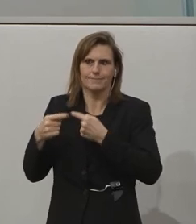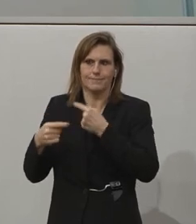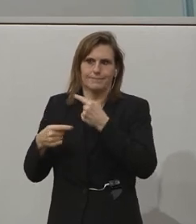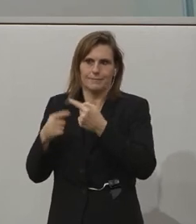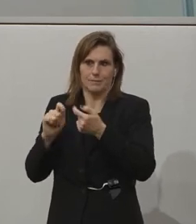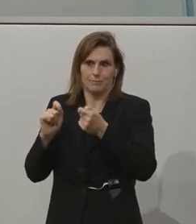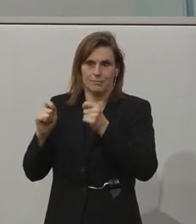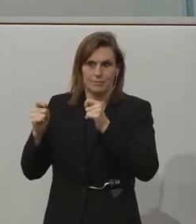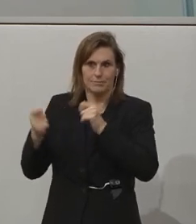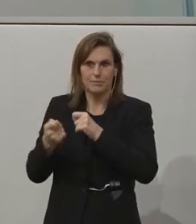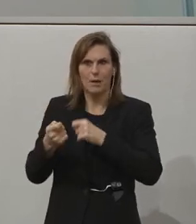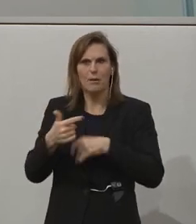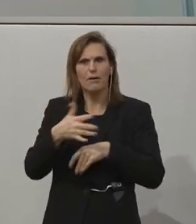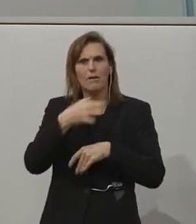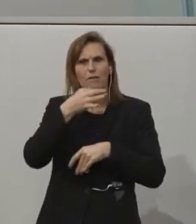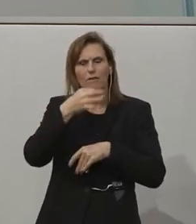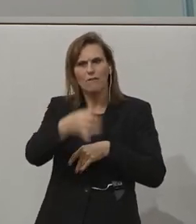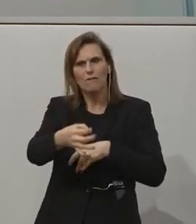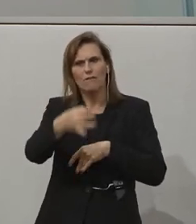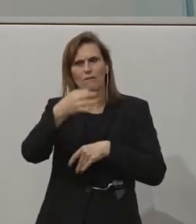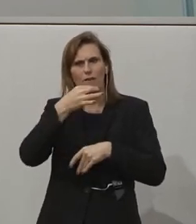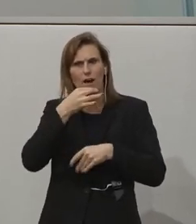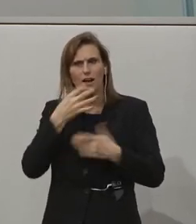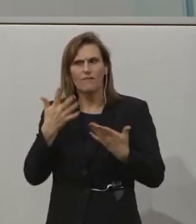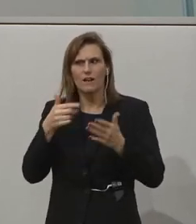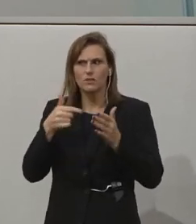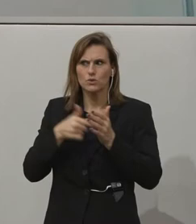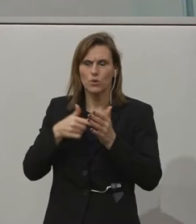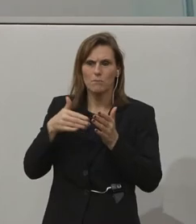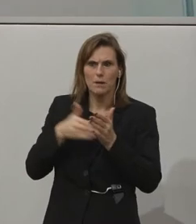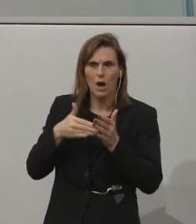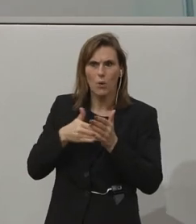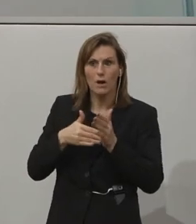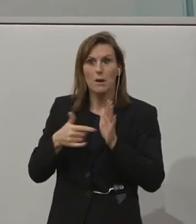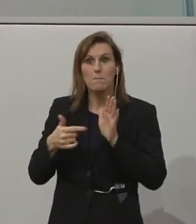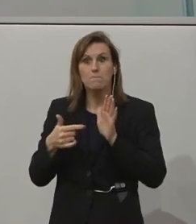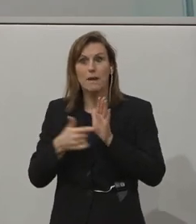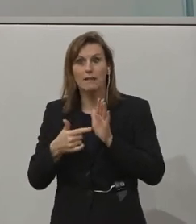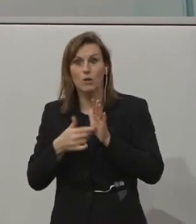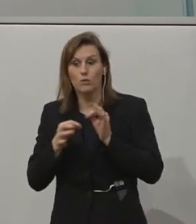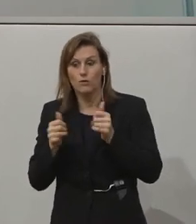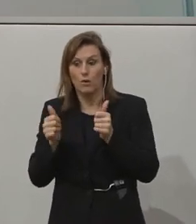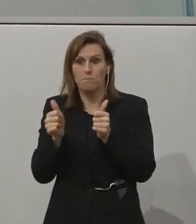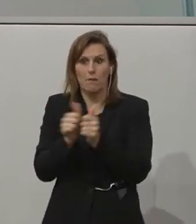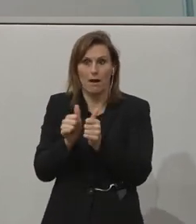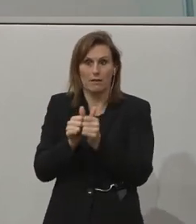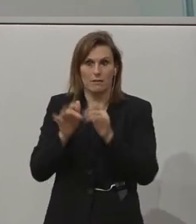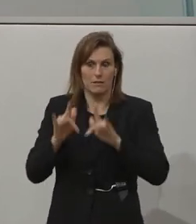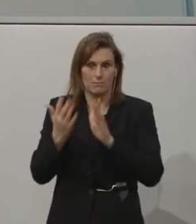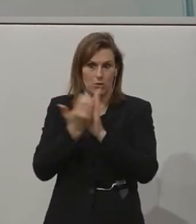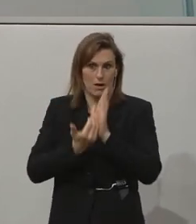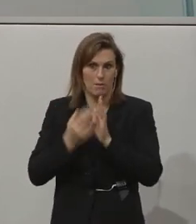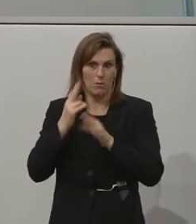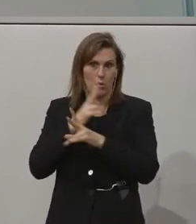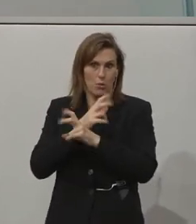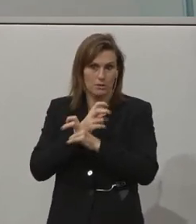to, to have businesses implement programs like this, I suppose in Austria, was that the question? Yes, exactly. Yep. And